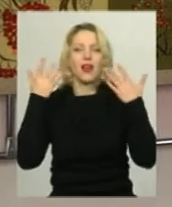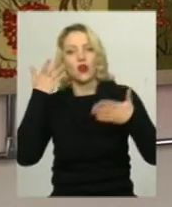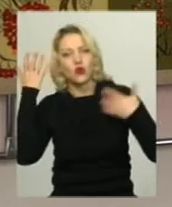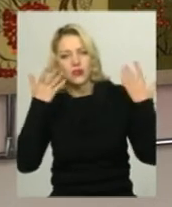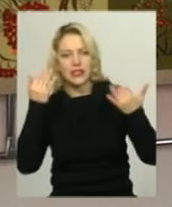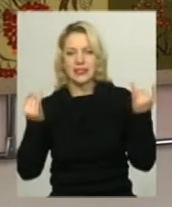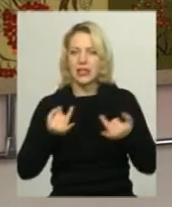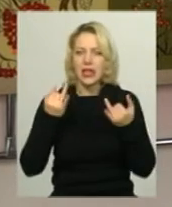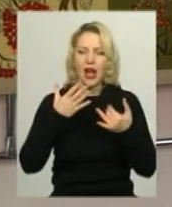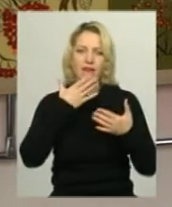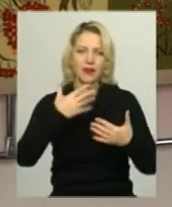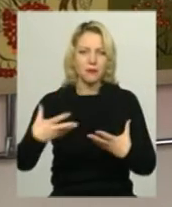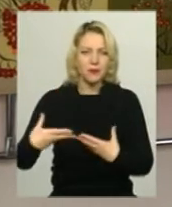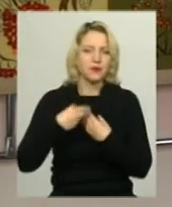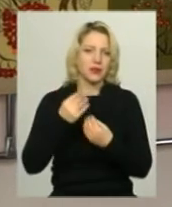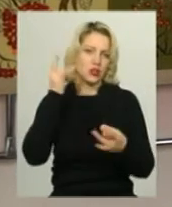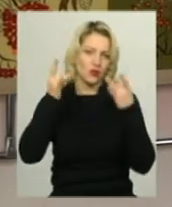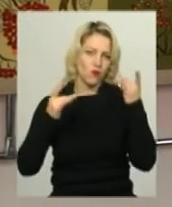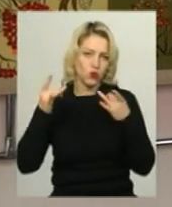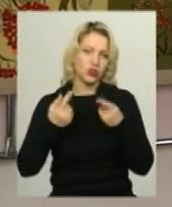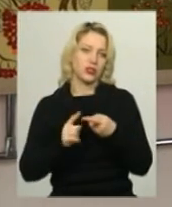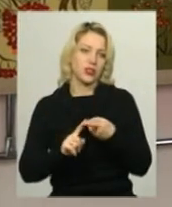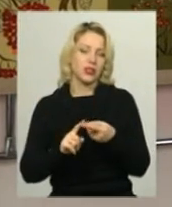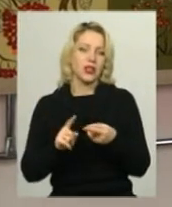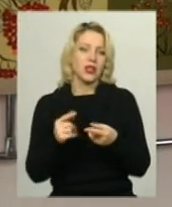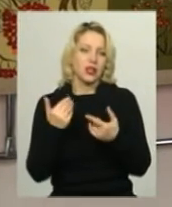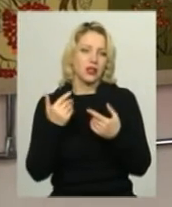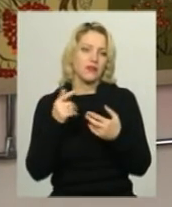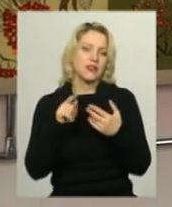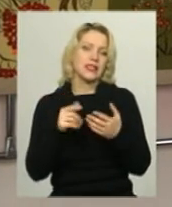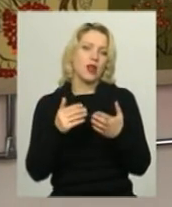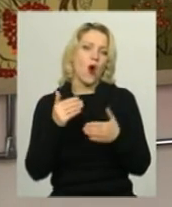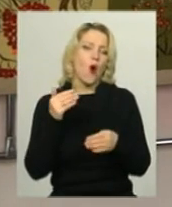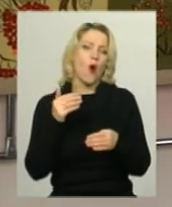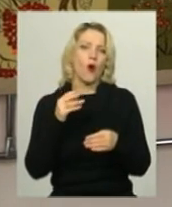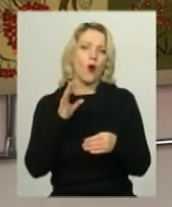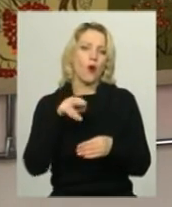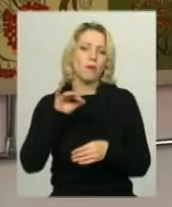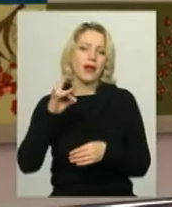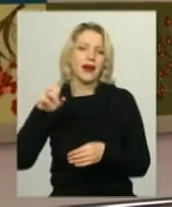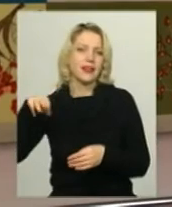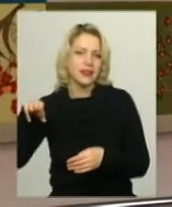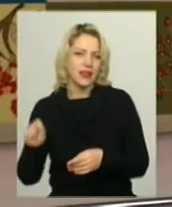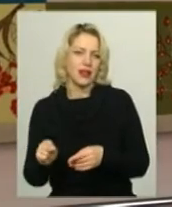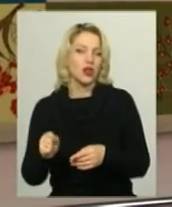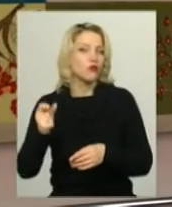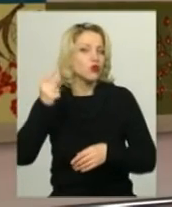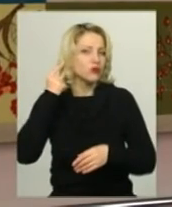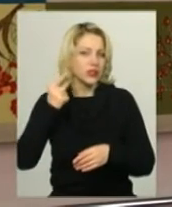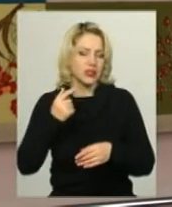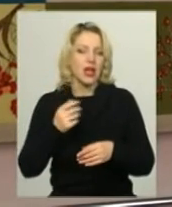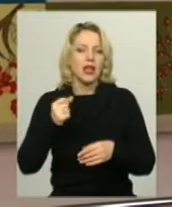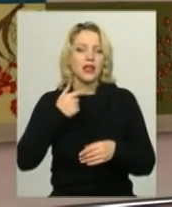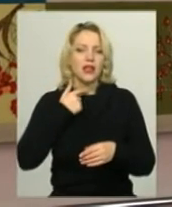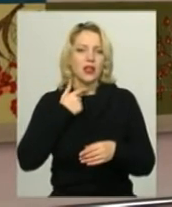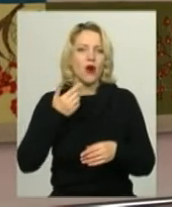приємні, малозвучні. І це в його цій виставці, в опереті також це чується. Партії виконують,